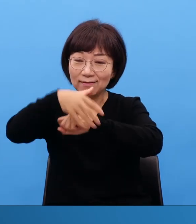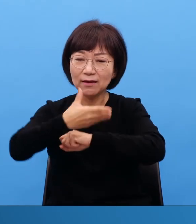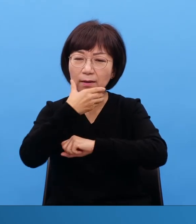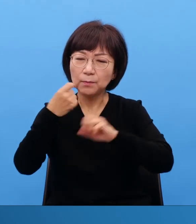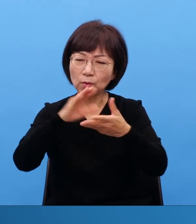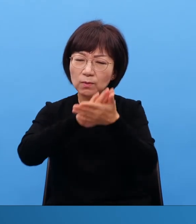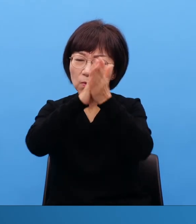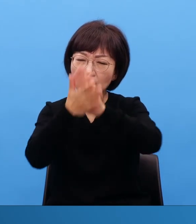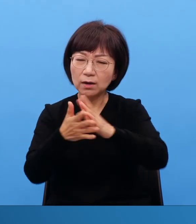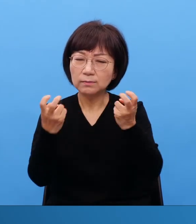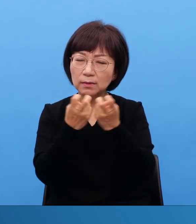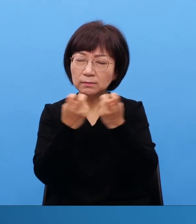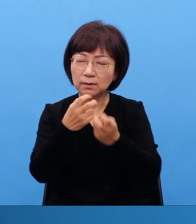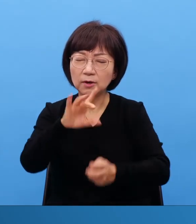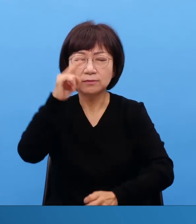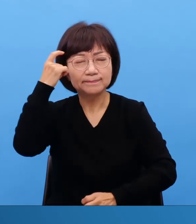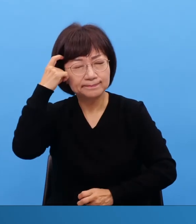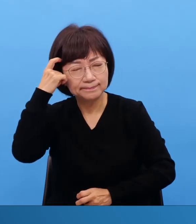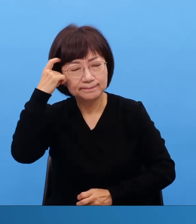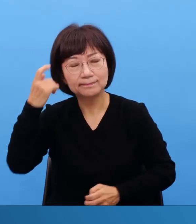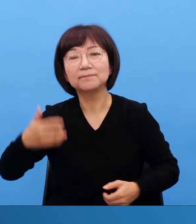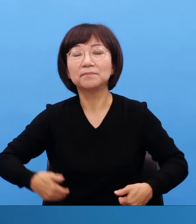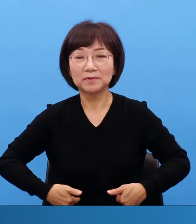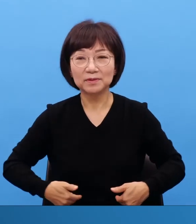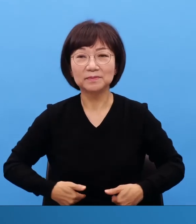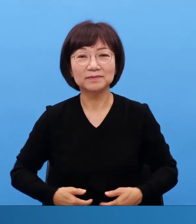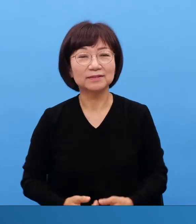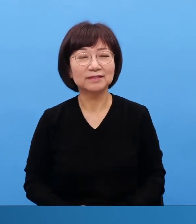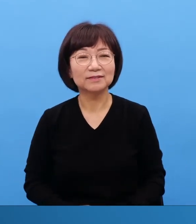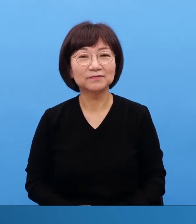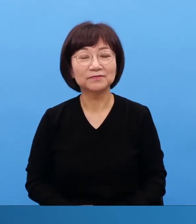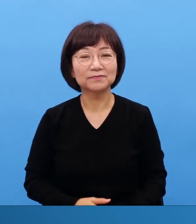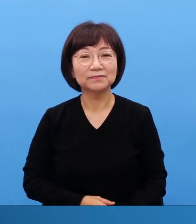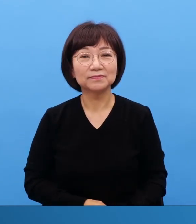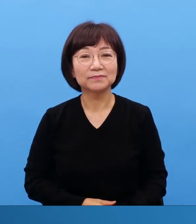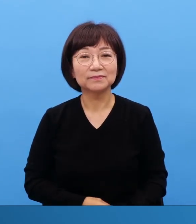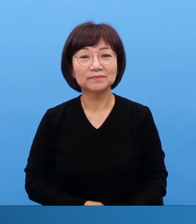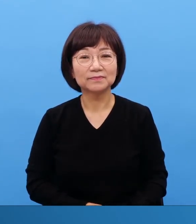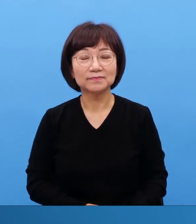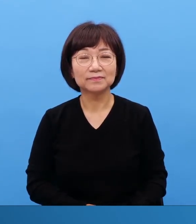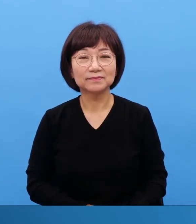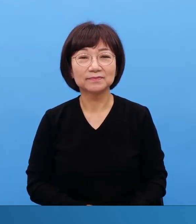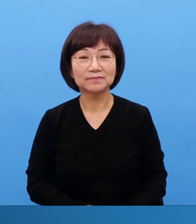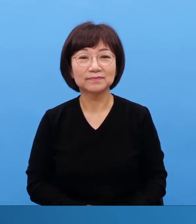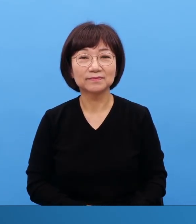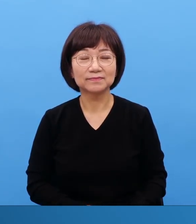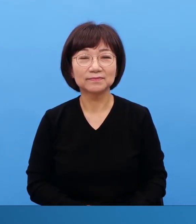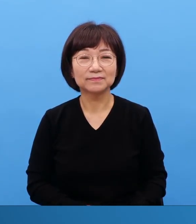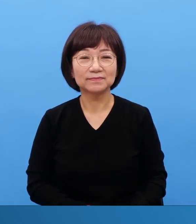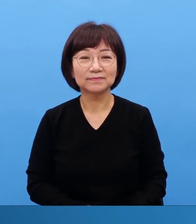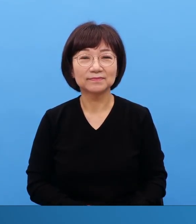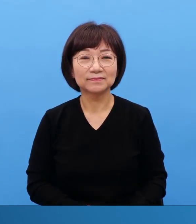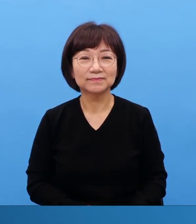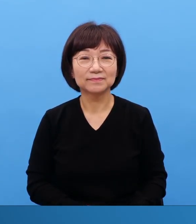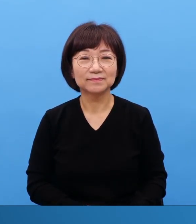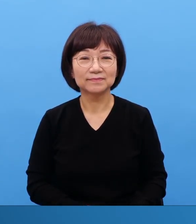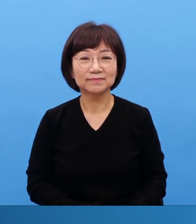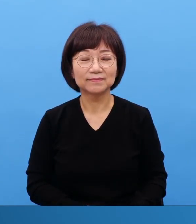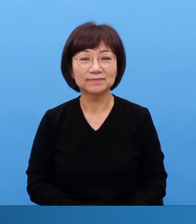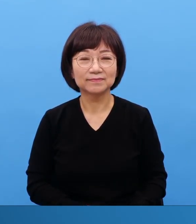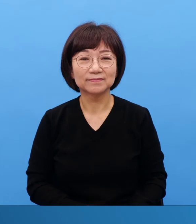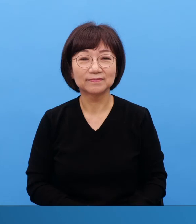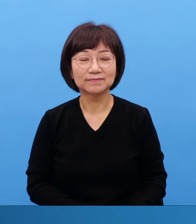지금 남아있는 우리의 계획이 뭡니까 뭐 같아요 제게 오는 응답이라니까